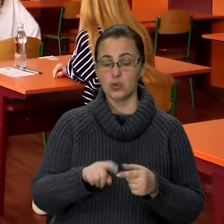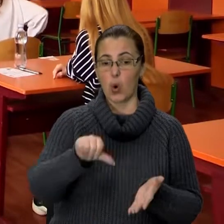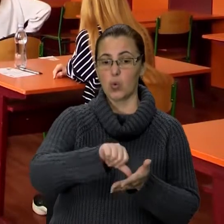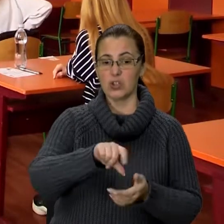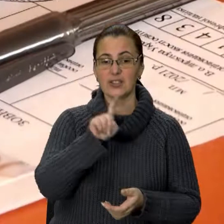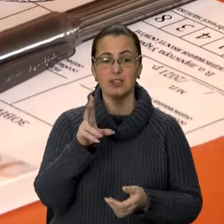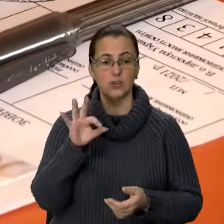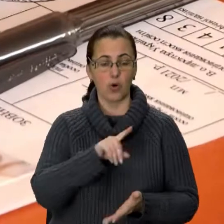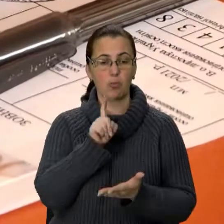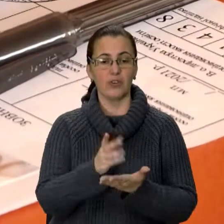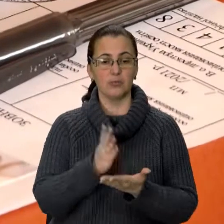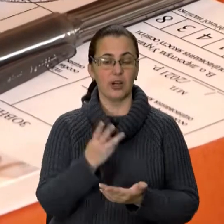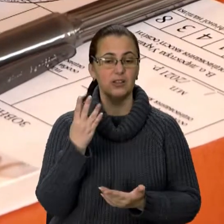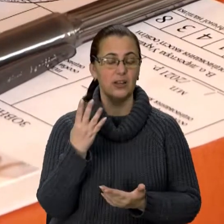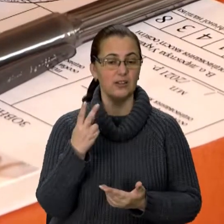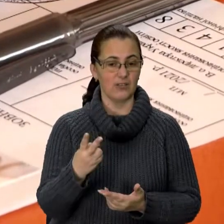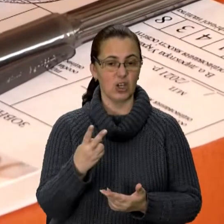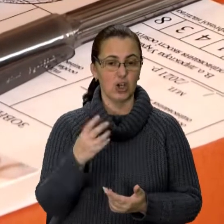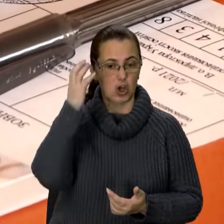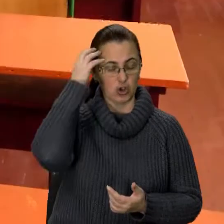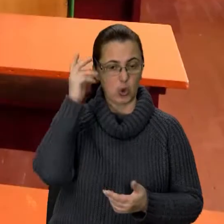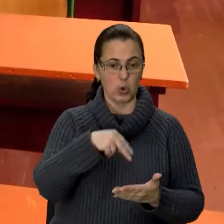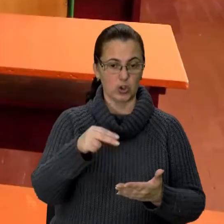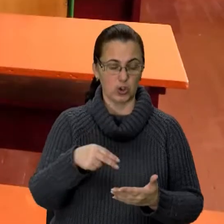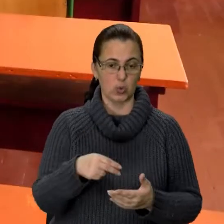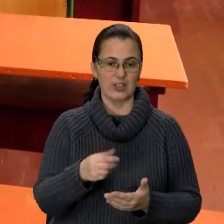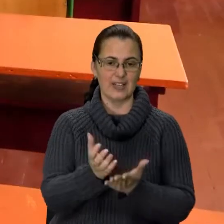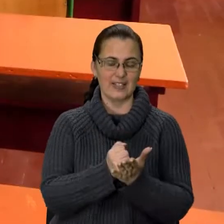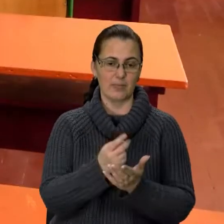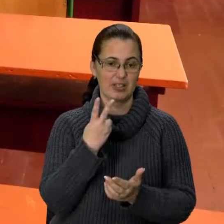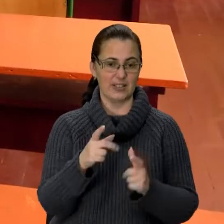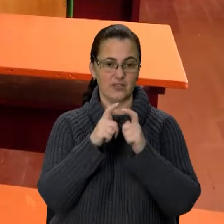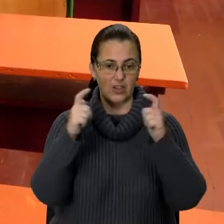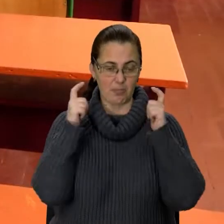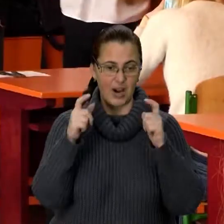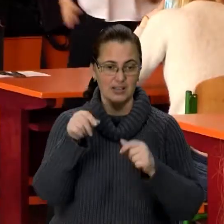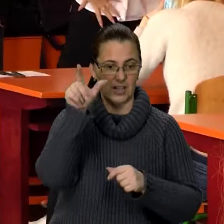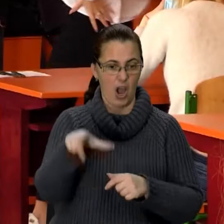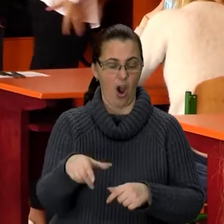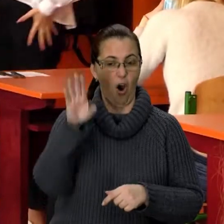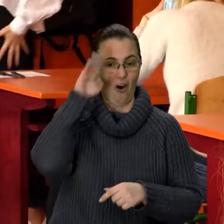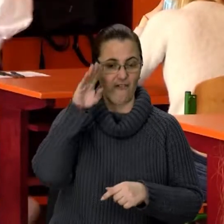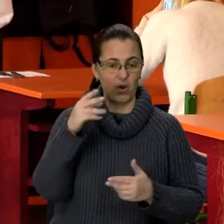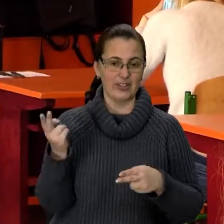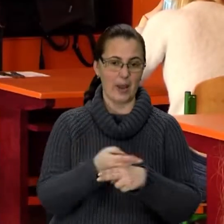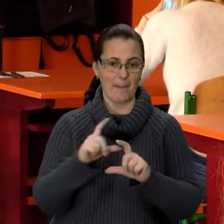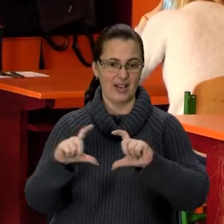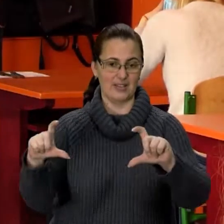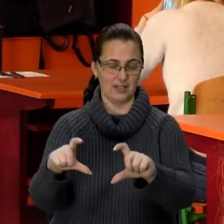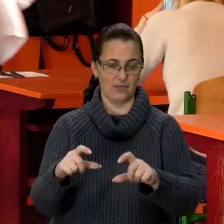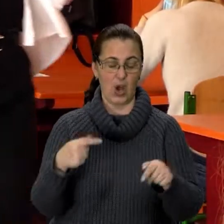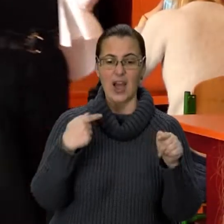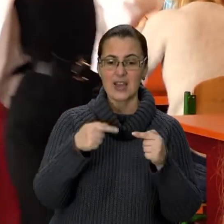ЗНО повинен мати дві чорних ручки, дві запасних маски та пляшку води без етикетки. Усе решта абітурієнтів просять залишити на спеціально